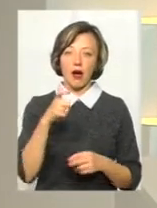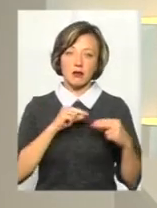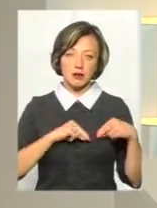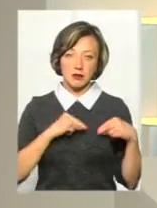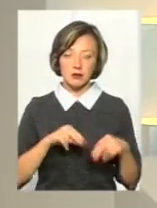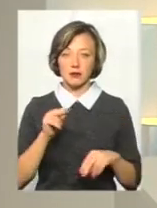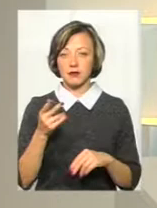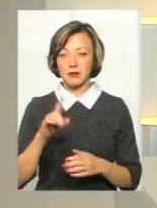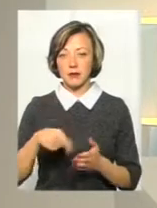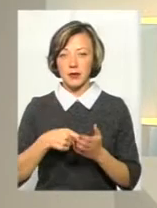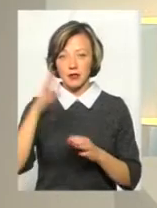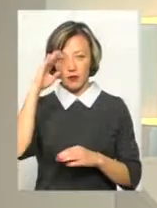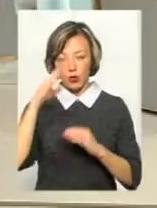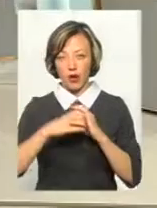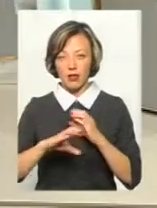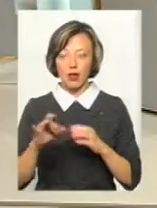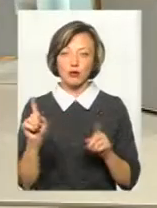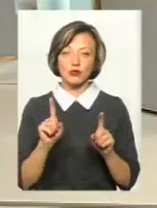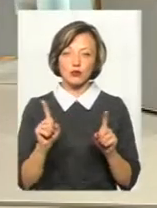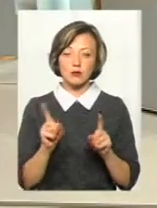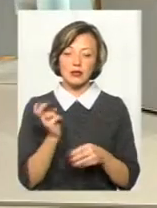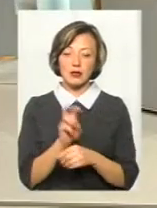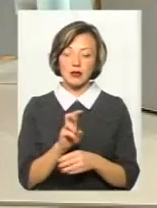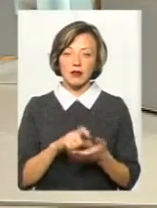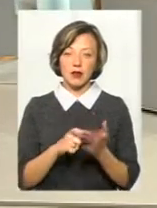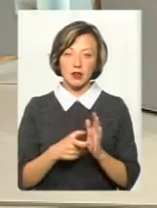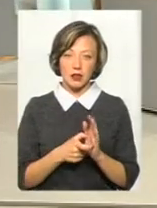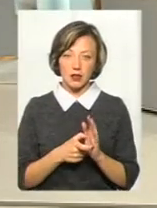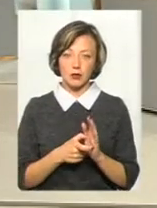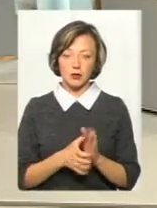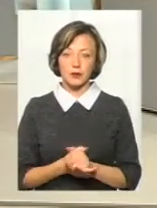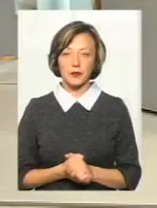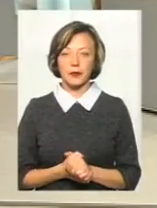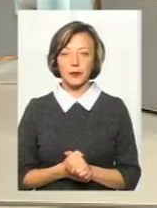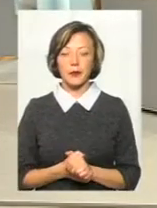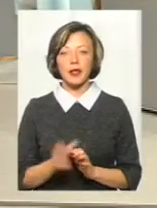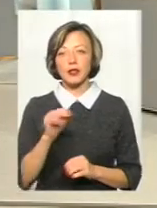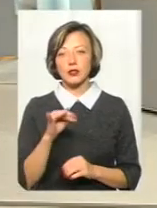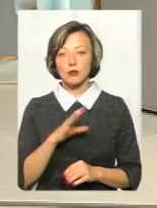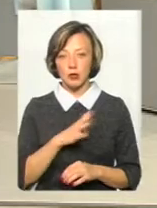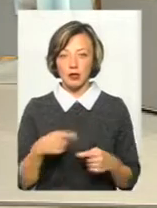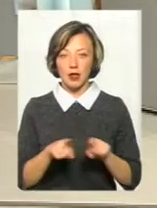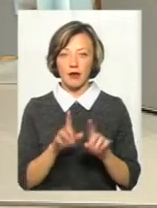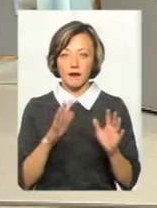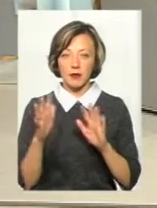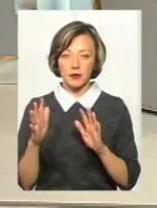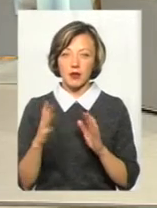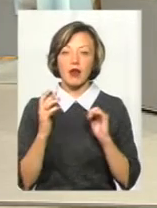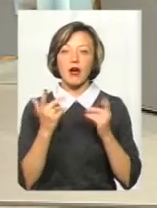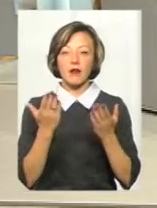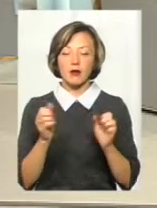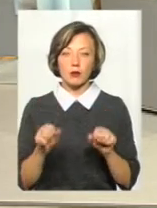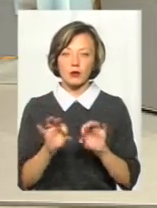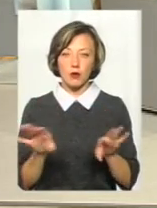працівниками міськводоканалу, щоб зайти в квартиру у помешкання. Чи були такі випадки? І як ви можете